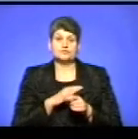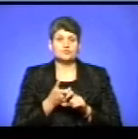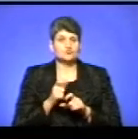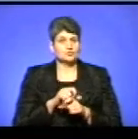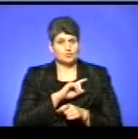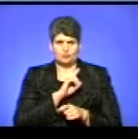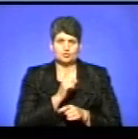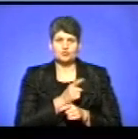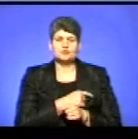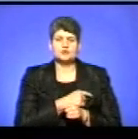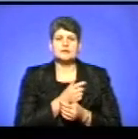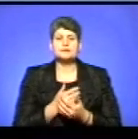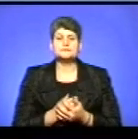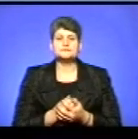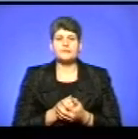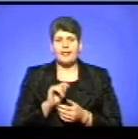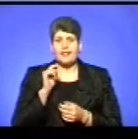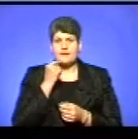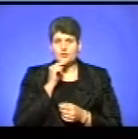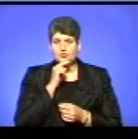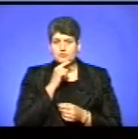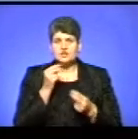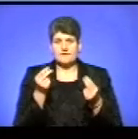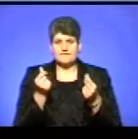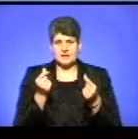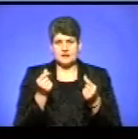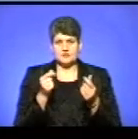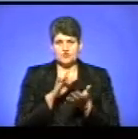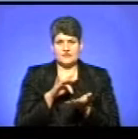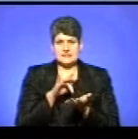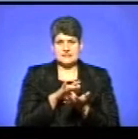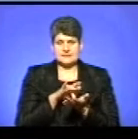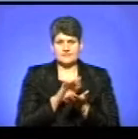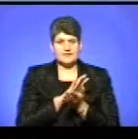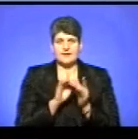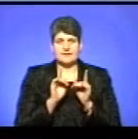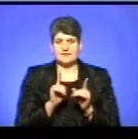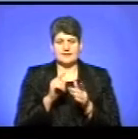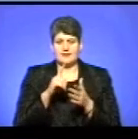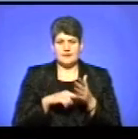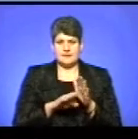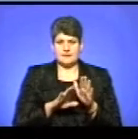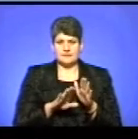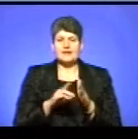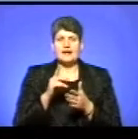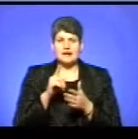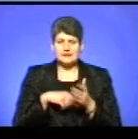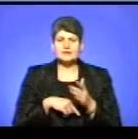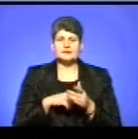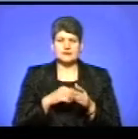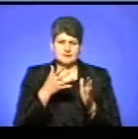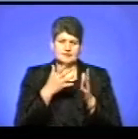потужний економічний фінансовий центр. Не тільки релігійний. Релігійний – це само собою,